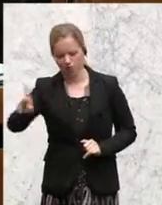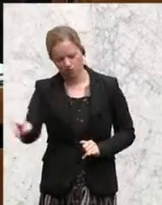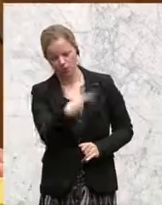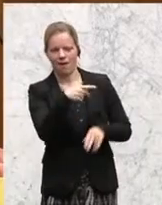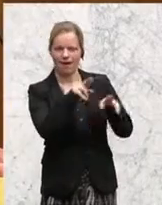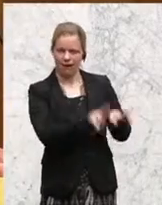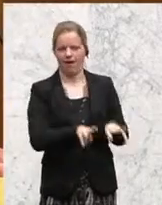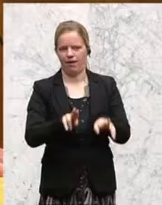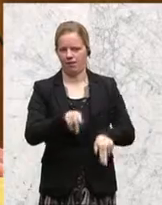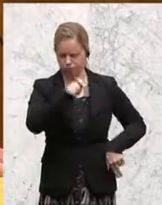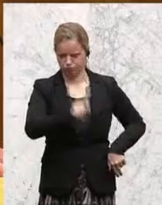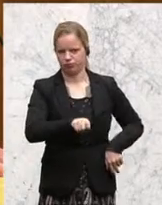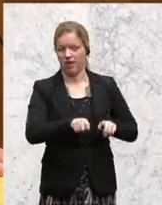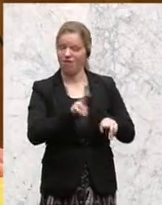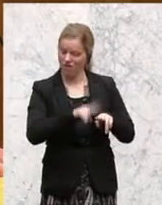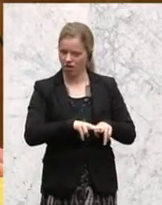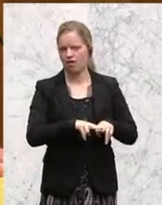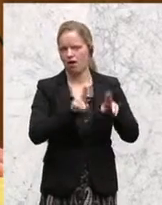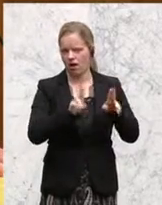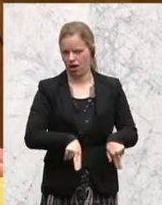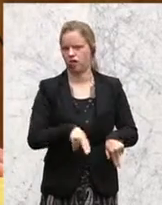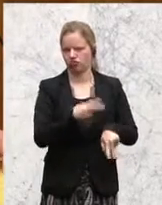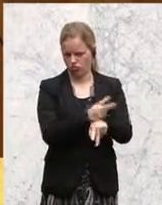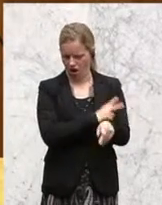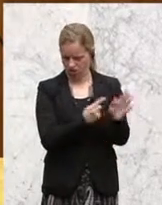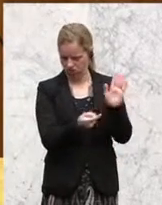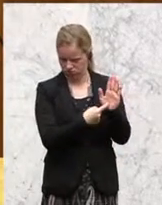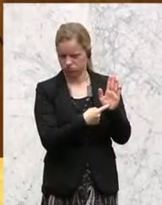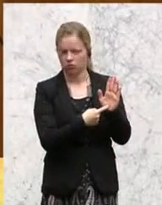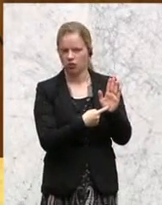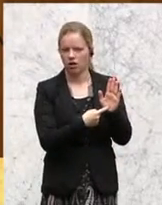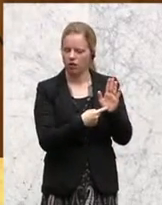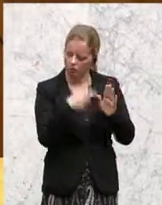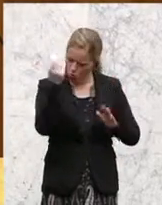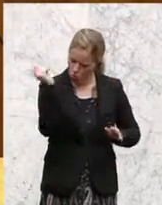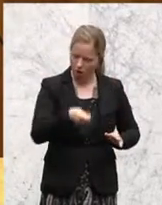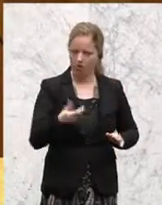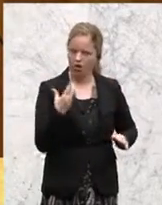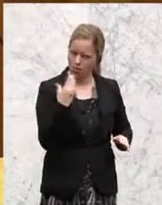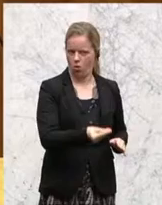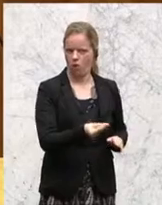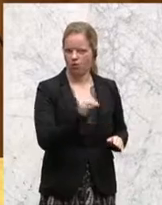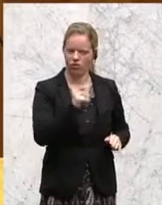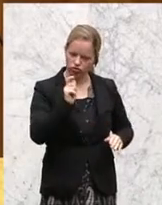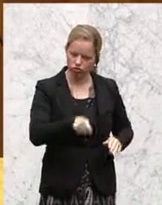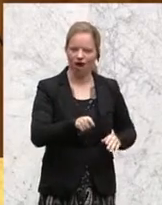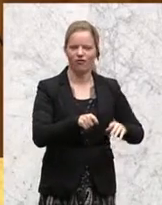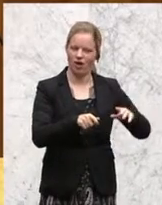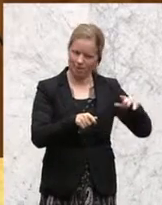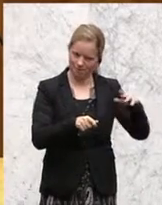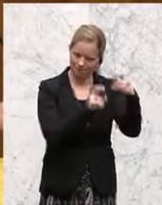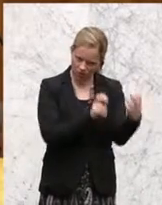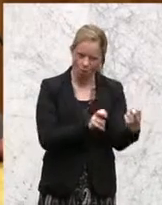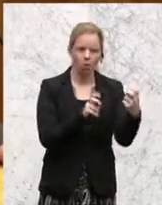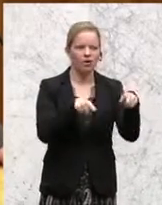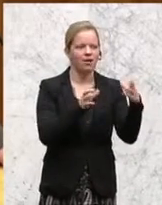gestellt werden, wenn es der Rechtsstaat so vorsieht, verurteilt werden, ihre Strafe verbüßen und dann abgeschoben werden. Und